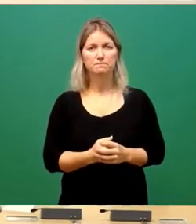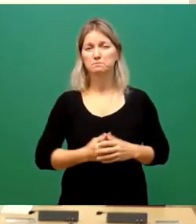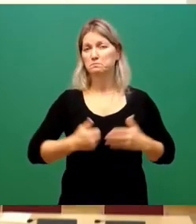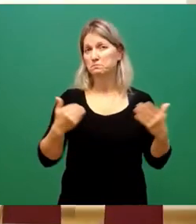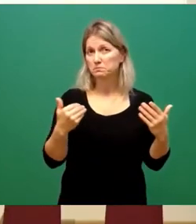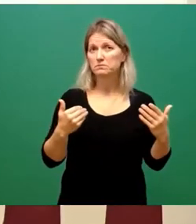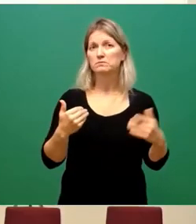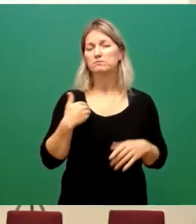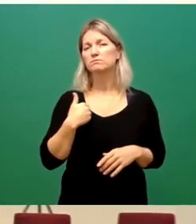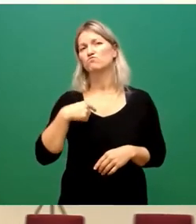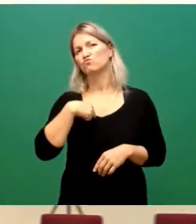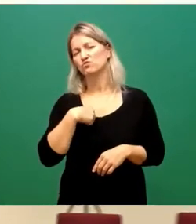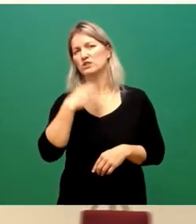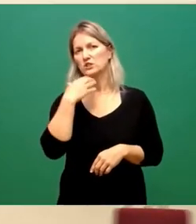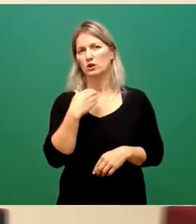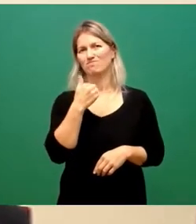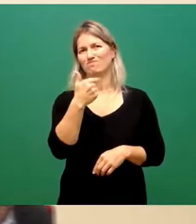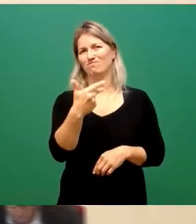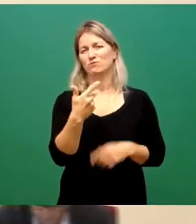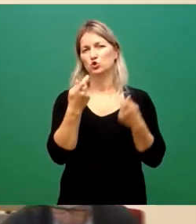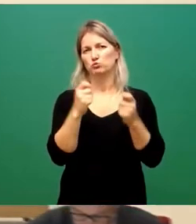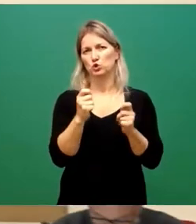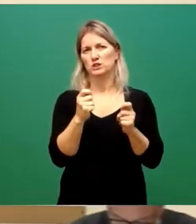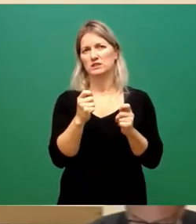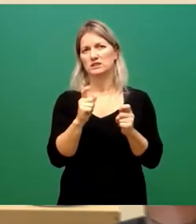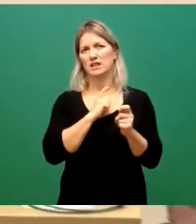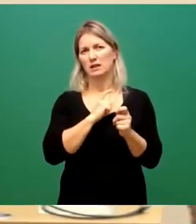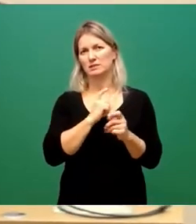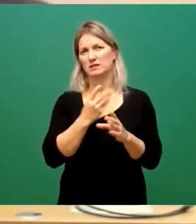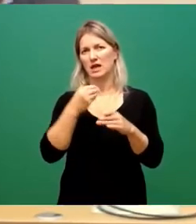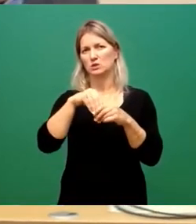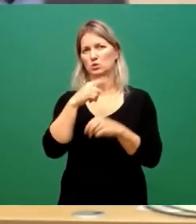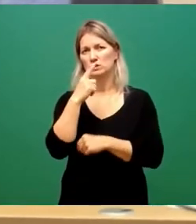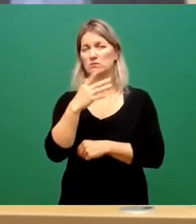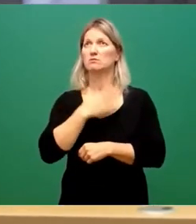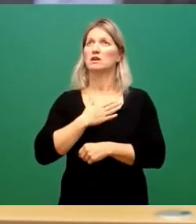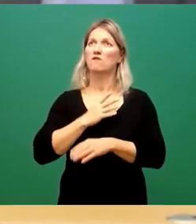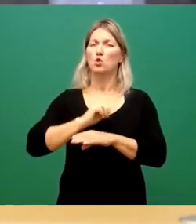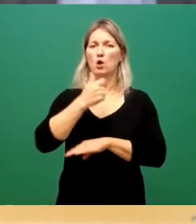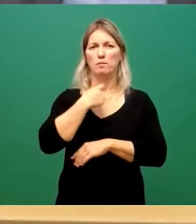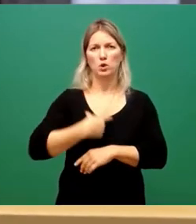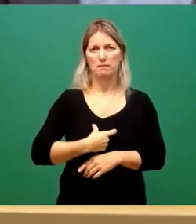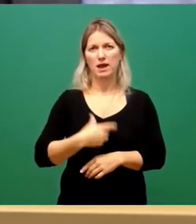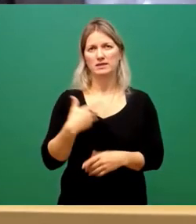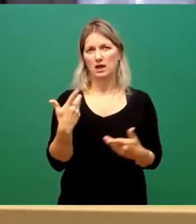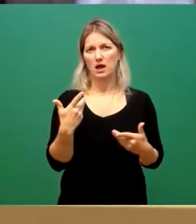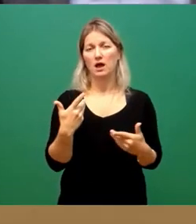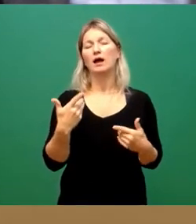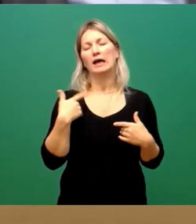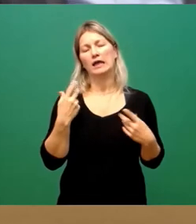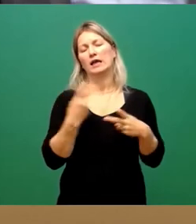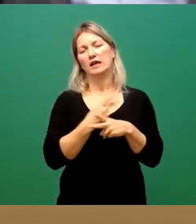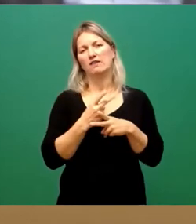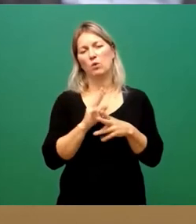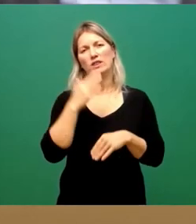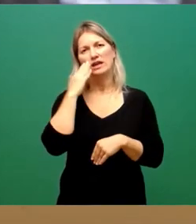paar weniger Sätze zum Schluss, auch aus Sicht des Oberbürgermeisters. Und ich bin ja gewöhnt über die letzten Jahre